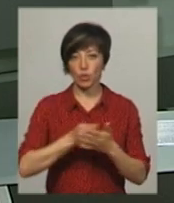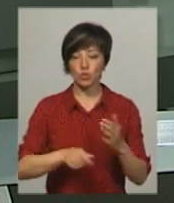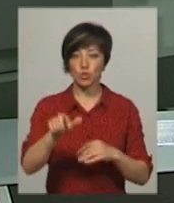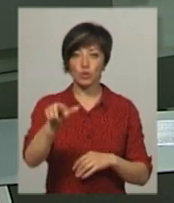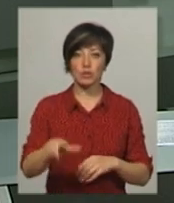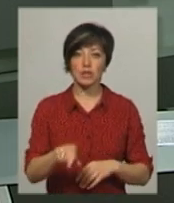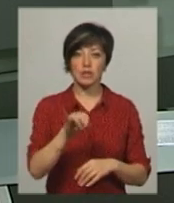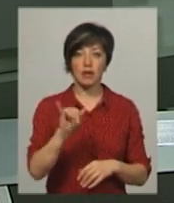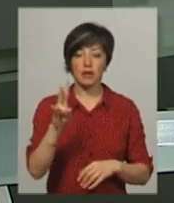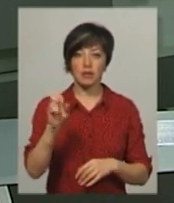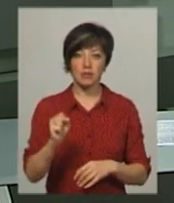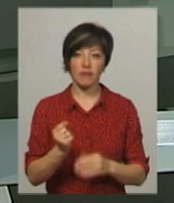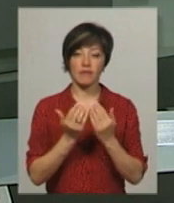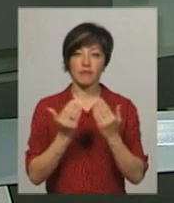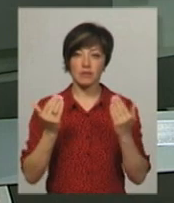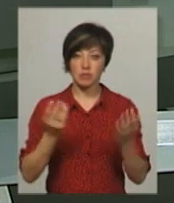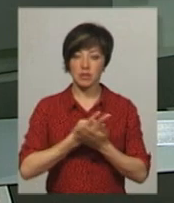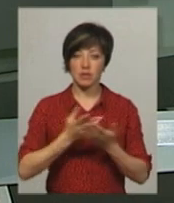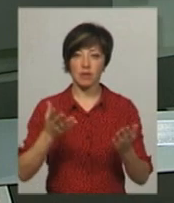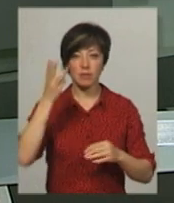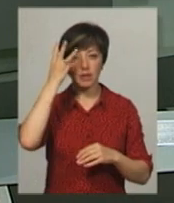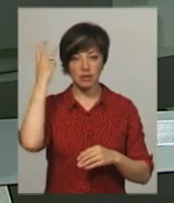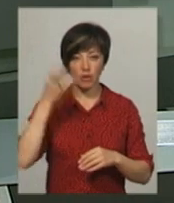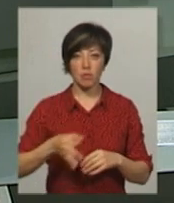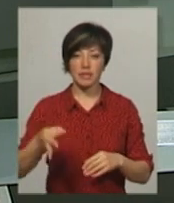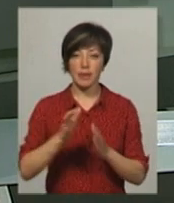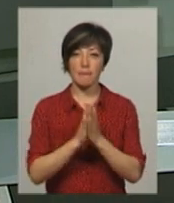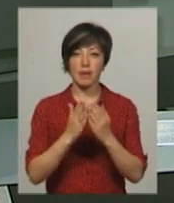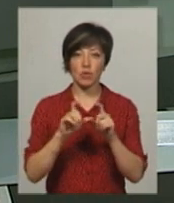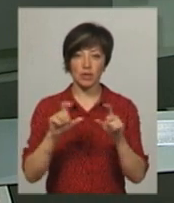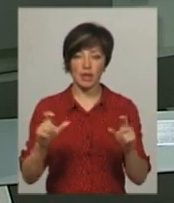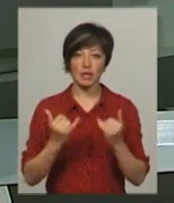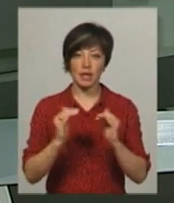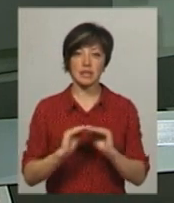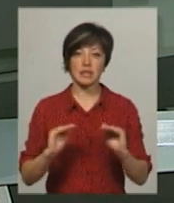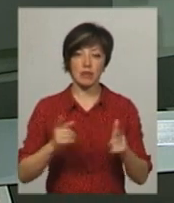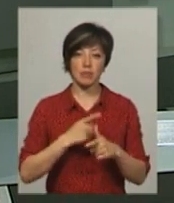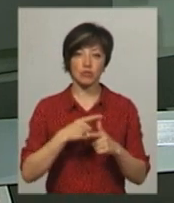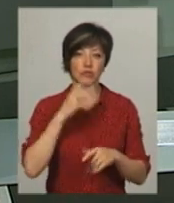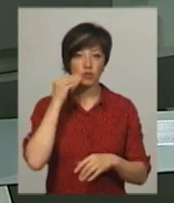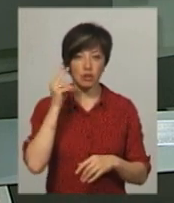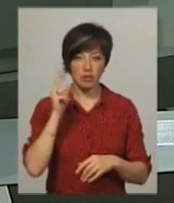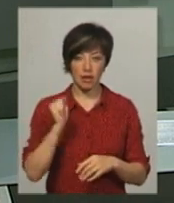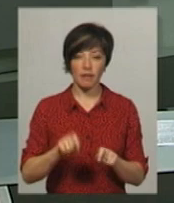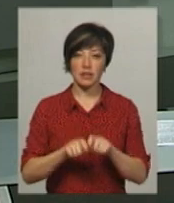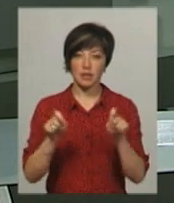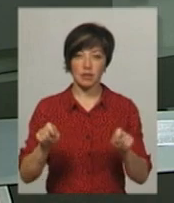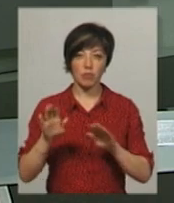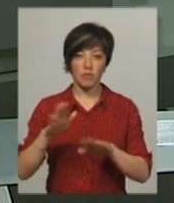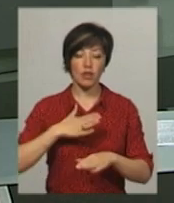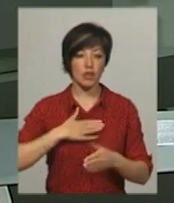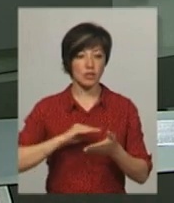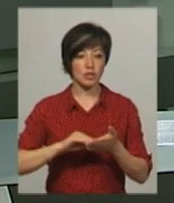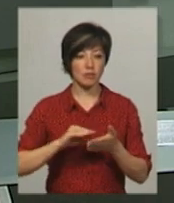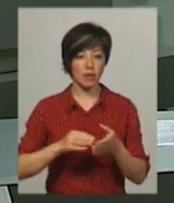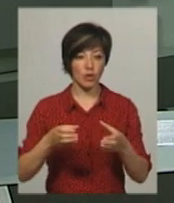Діани Ященкової. Експозицію представили у Хмельницькій обласній бібліотеці для дітей імені Тараса Шевченка. На відкритті побувала наша